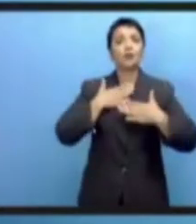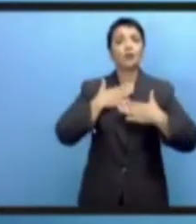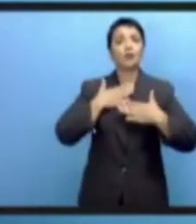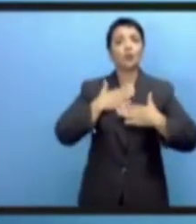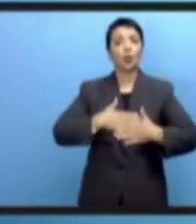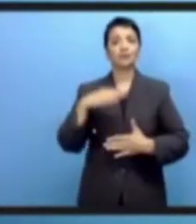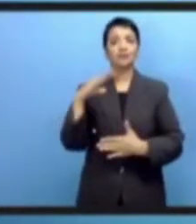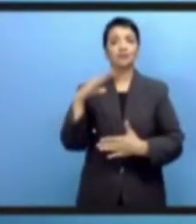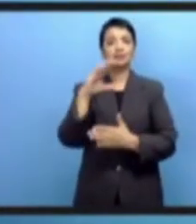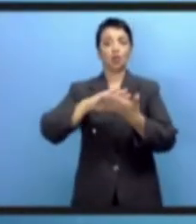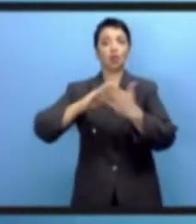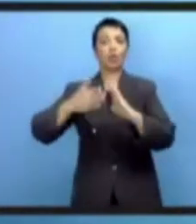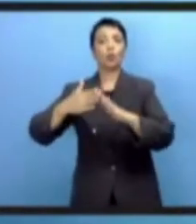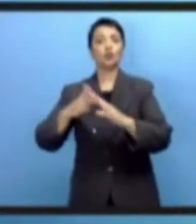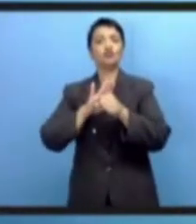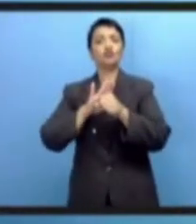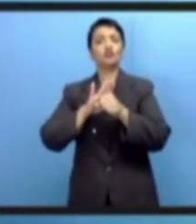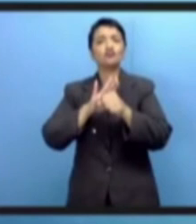будущем.